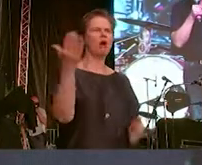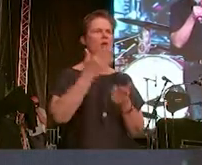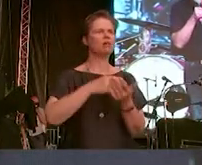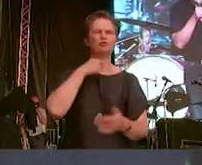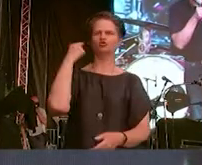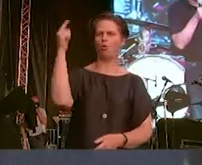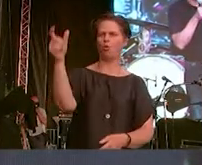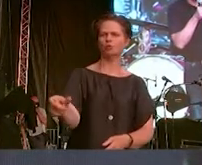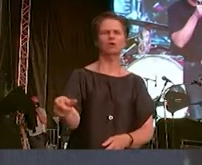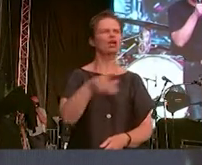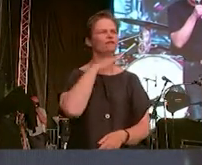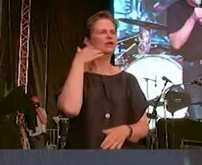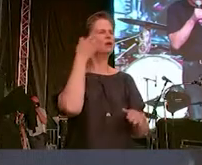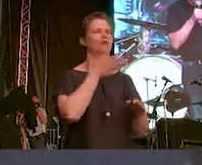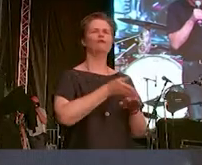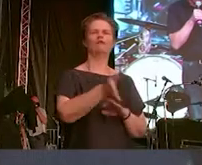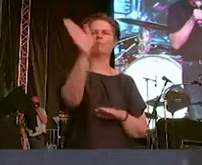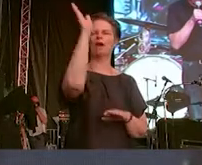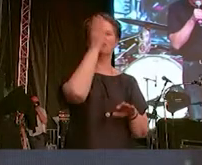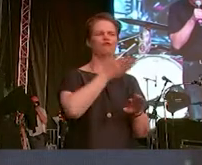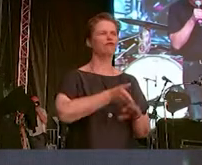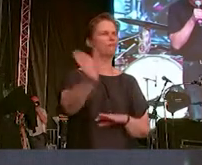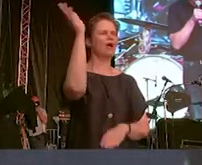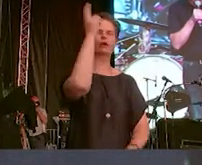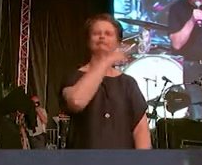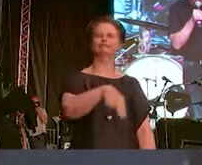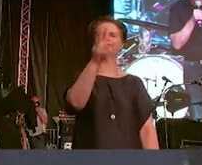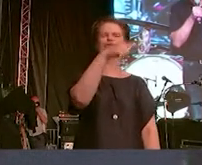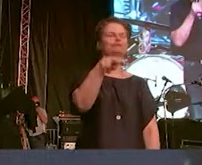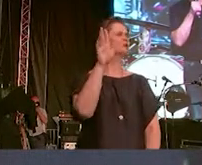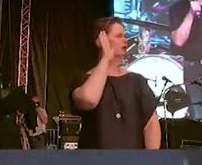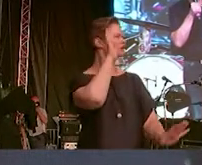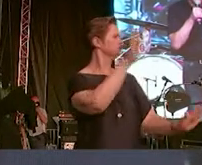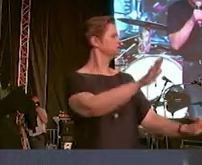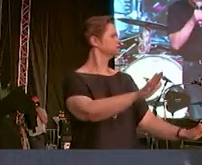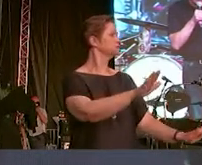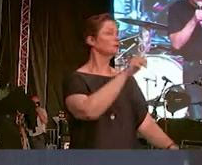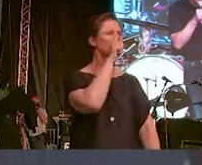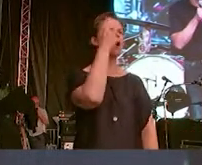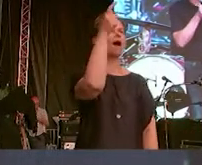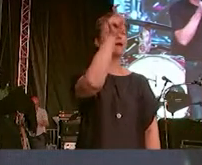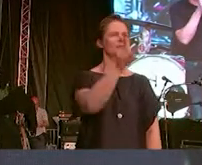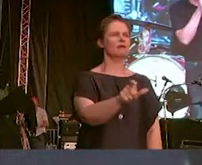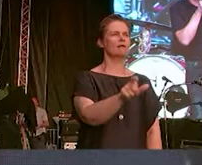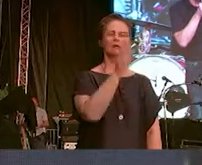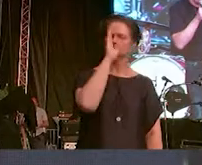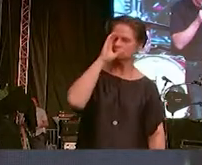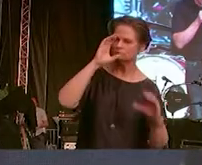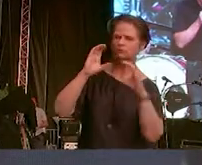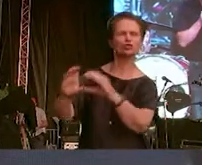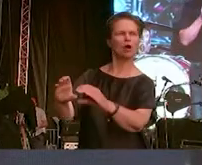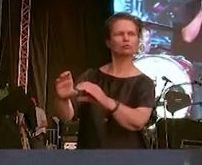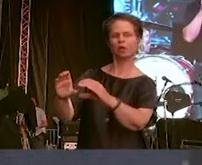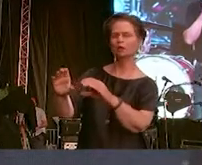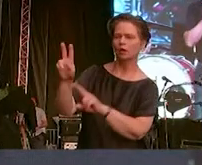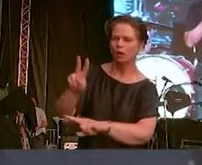allerlei Passanten gehen vorbei. Sie schauen weg und nur einer schaut hin, kümmert